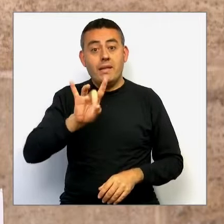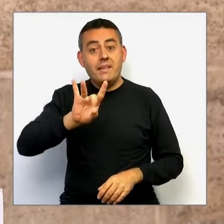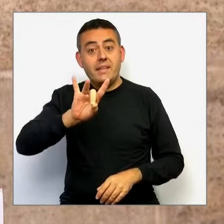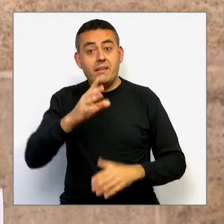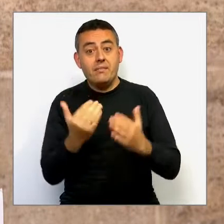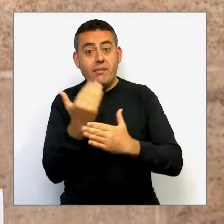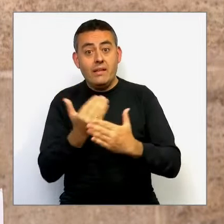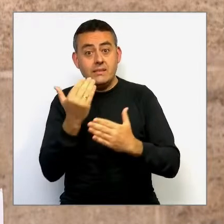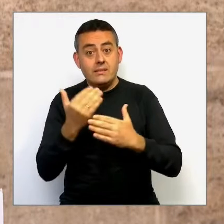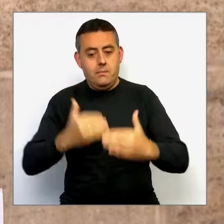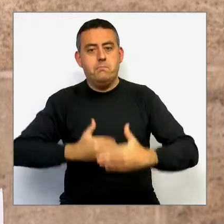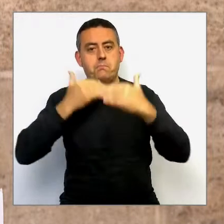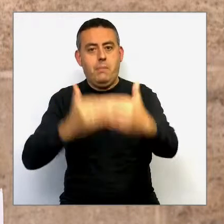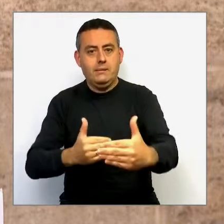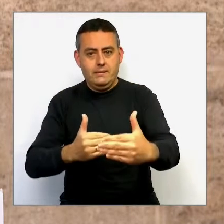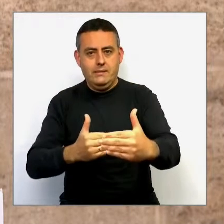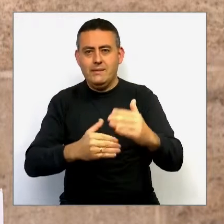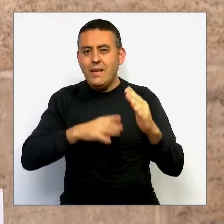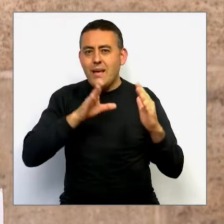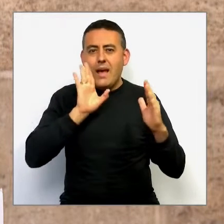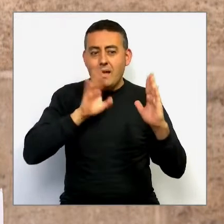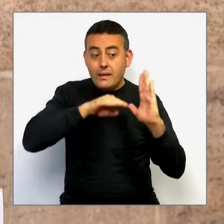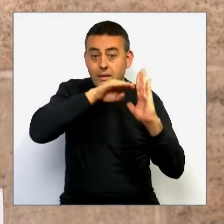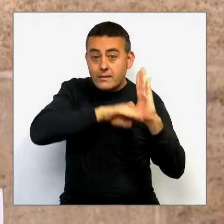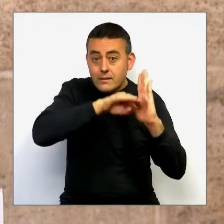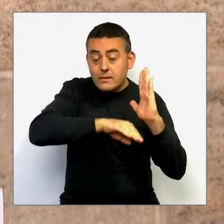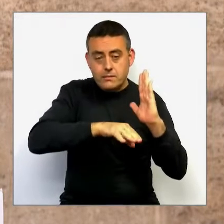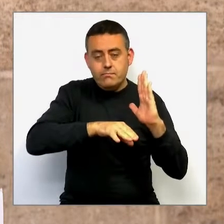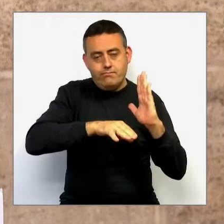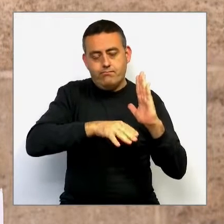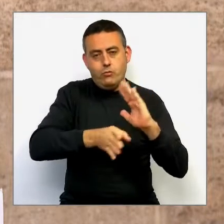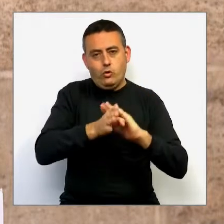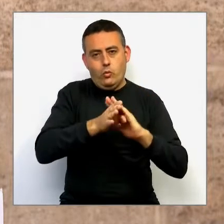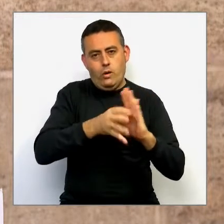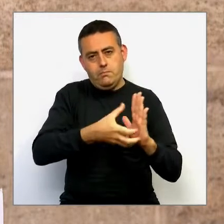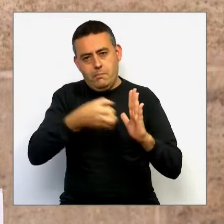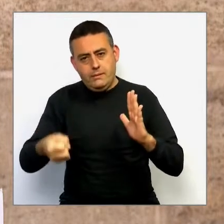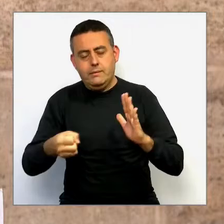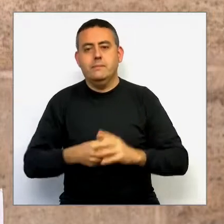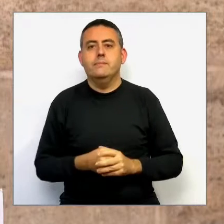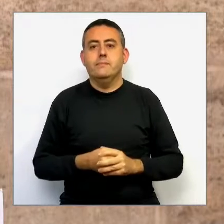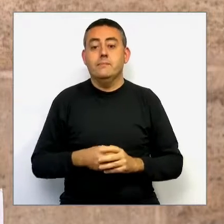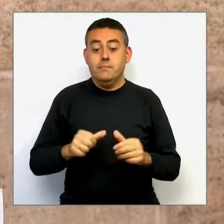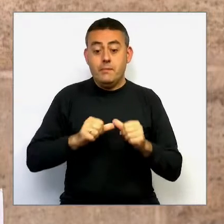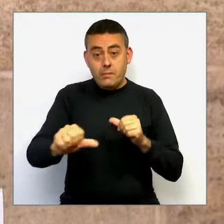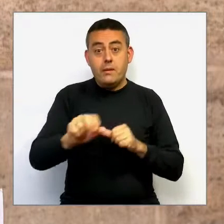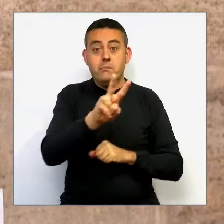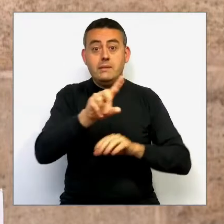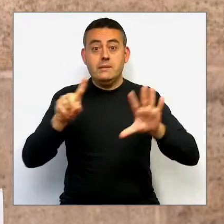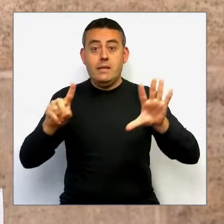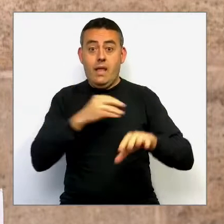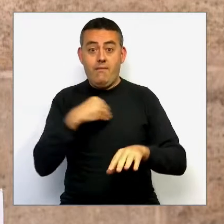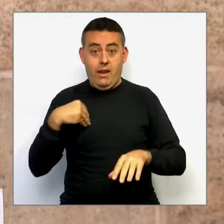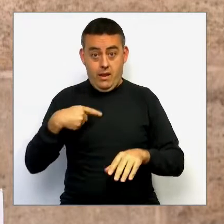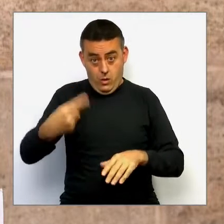resta de mesures vigents. Aquestes noves mesures entraran en vigor aquest dilluns 26 d'abril i estaran